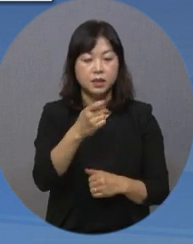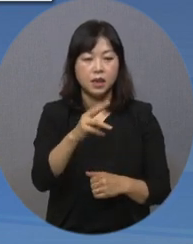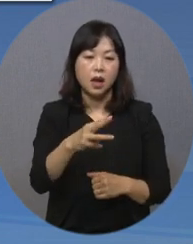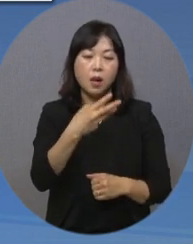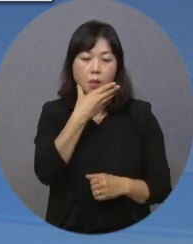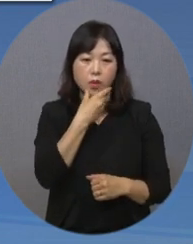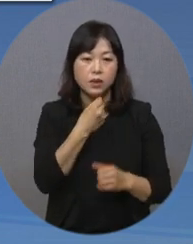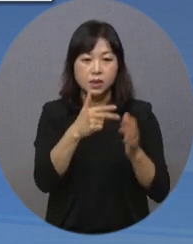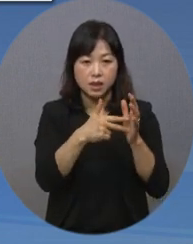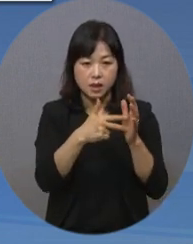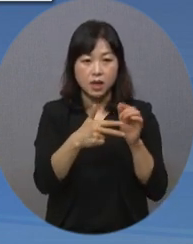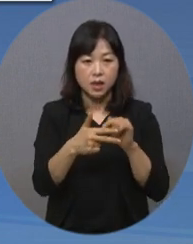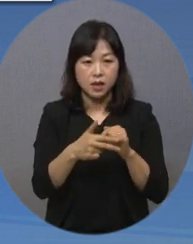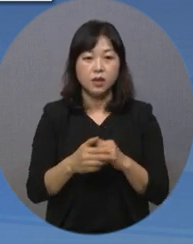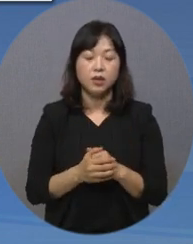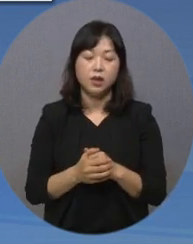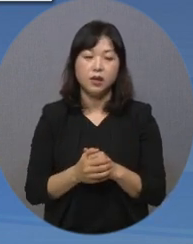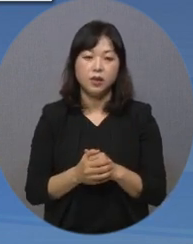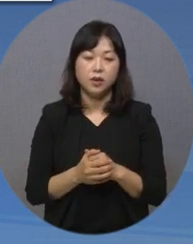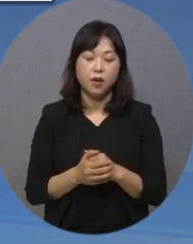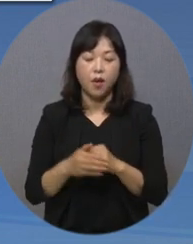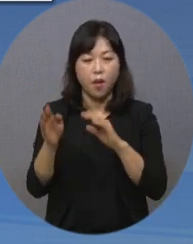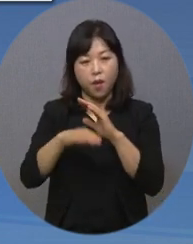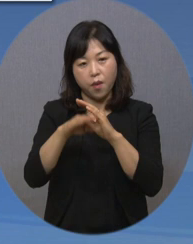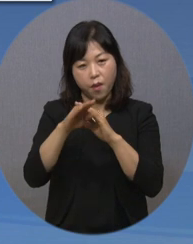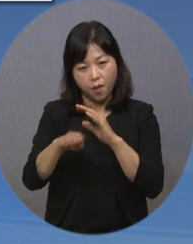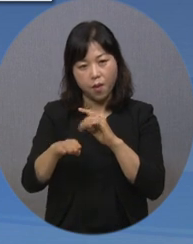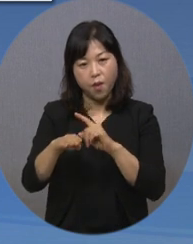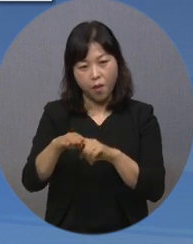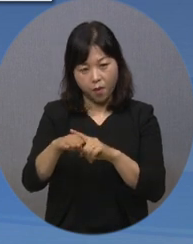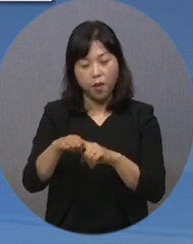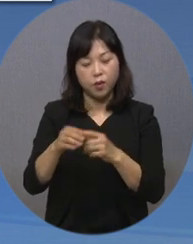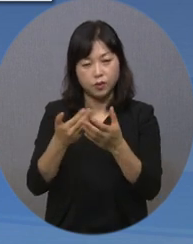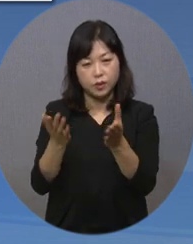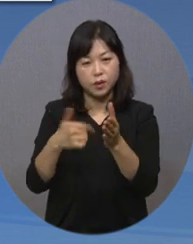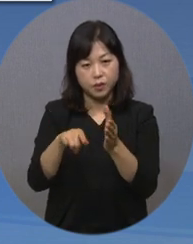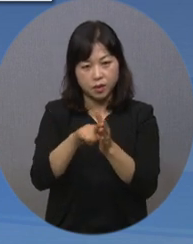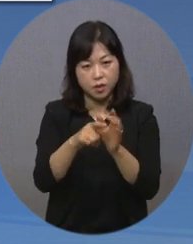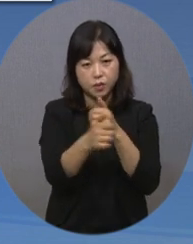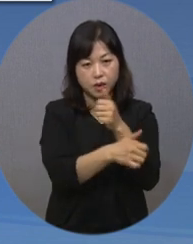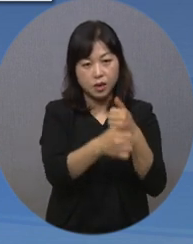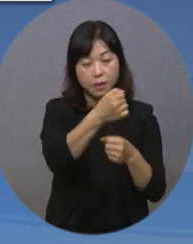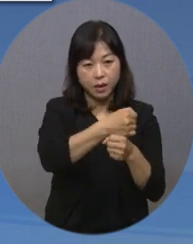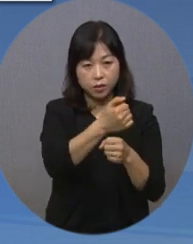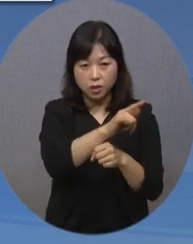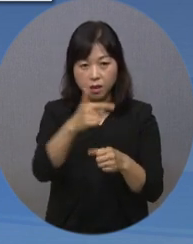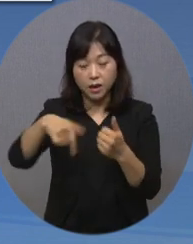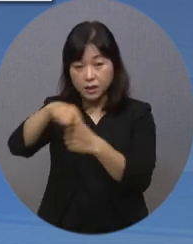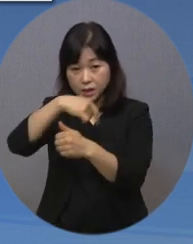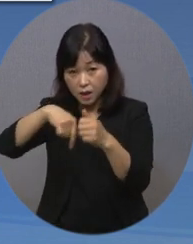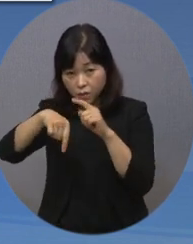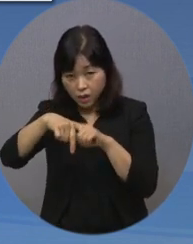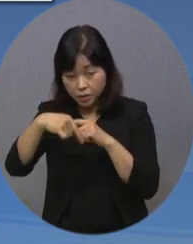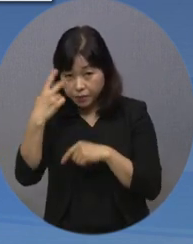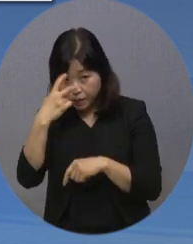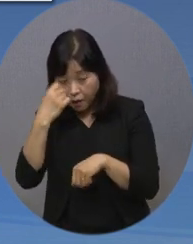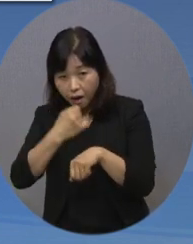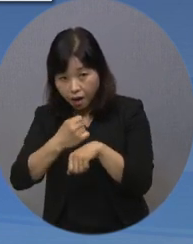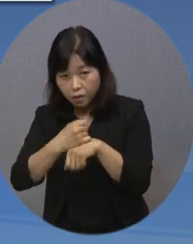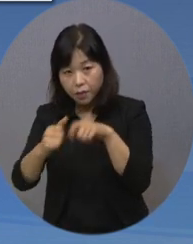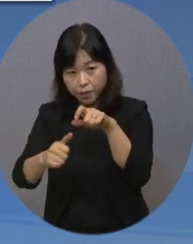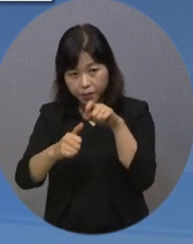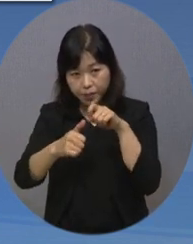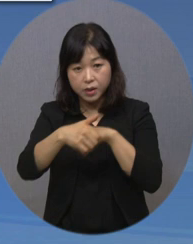공정성을 위해 선정위원회를 구성하고 여러 환경을 다각도로 검토해 최종 지원 대상자를 선정할 계획입니다.